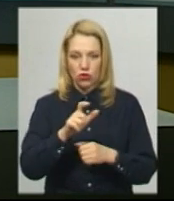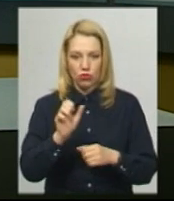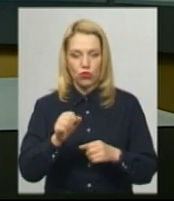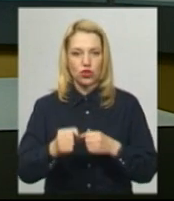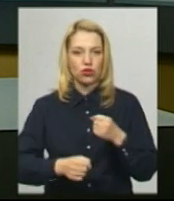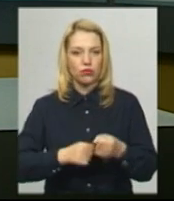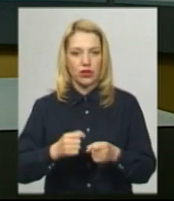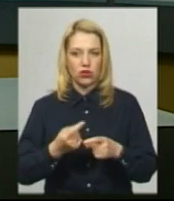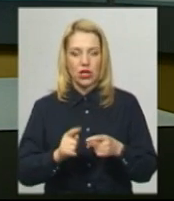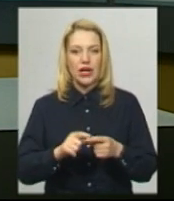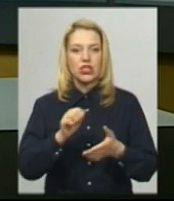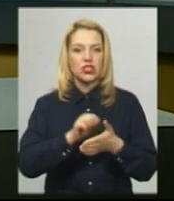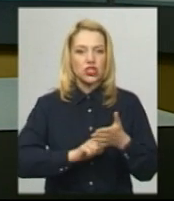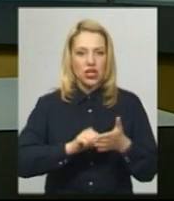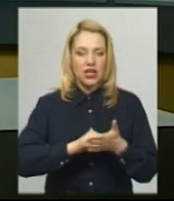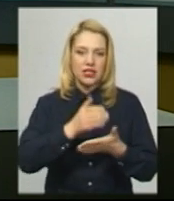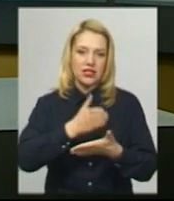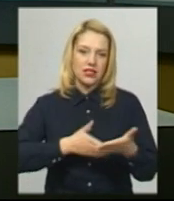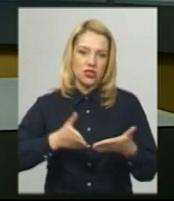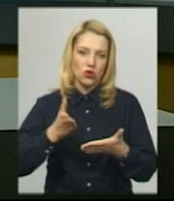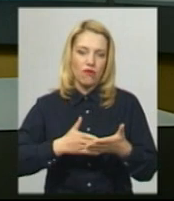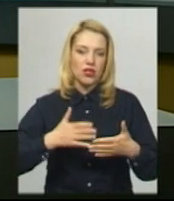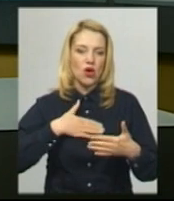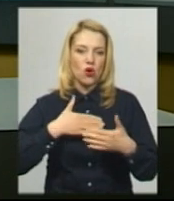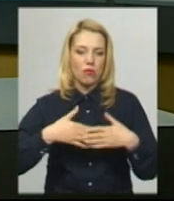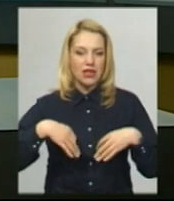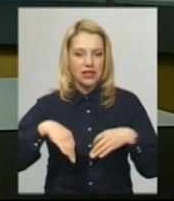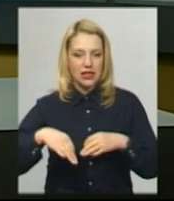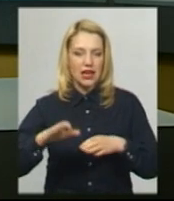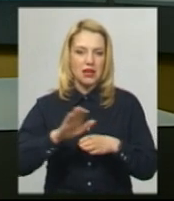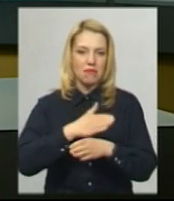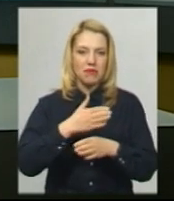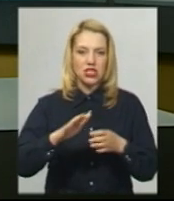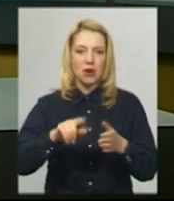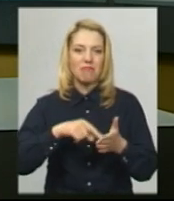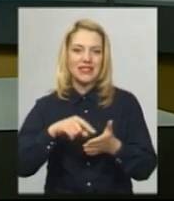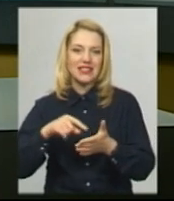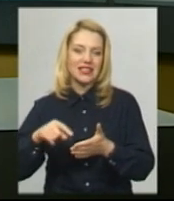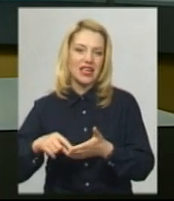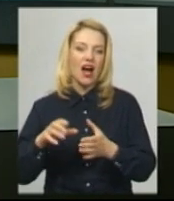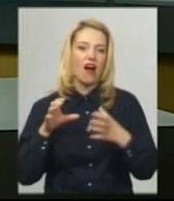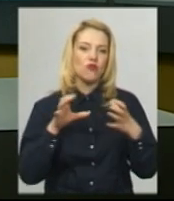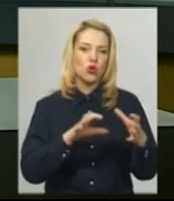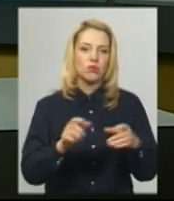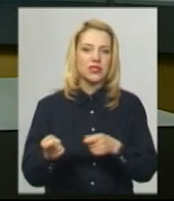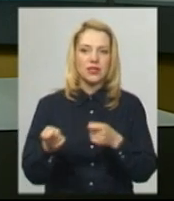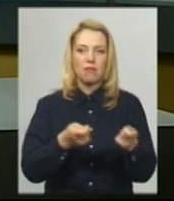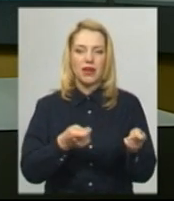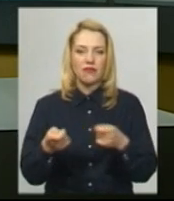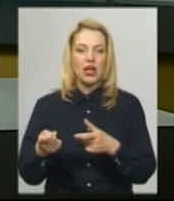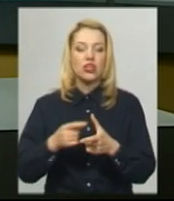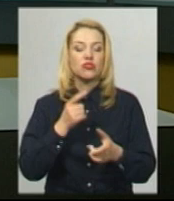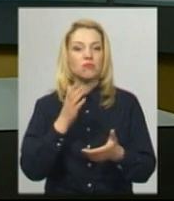скасовані рейси міського громадського транспорту та міжміські автобусні перевезення. Чи мають підприємці авторинку витург, чи